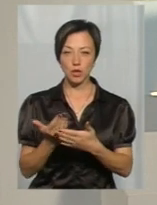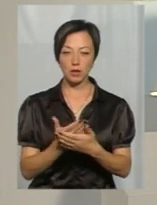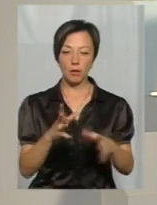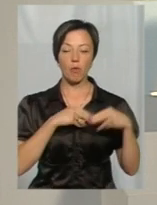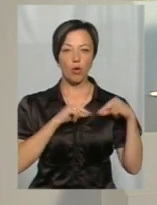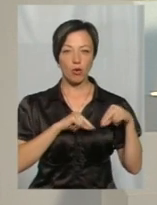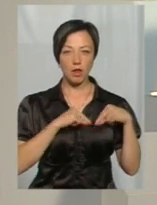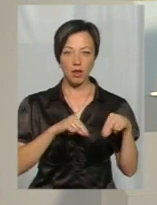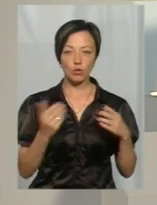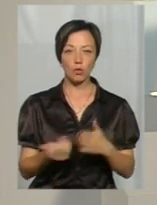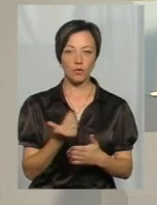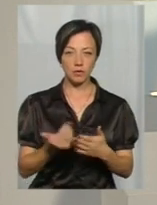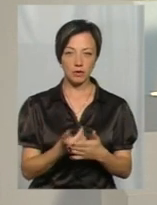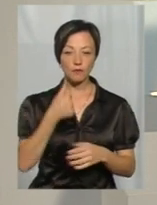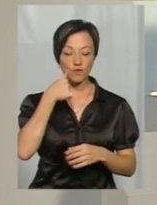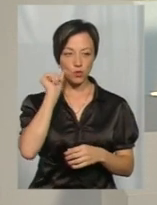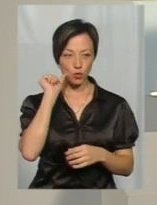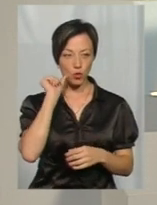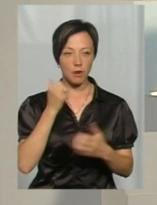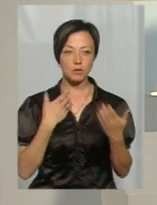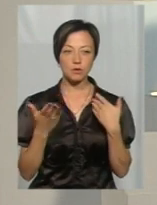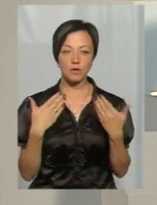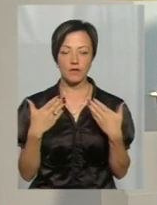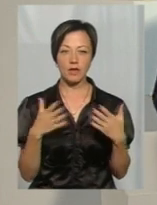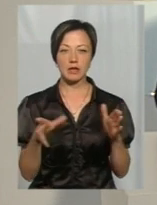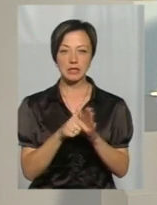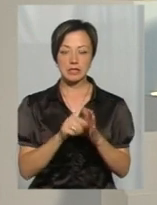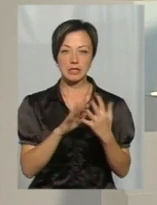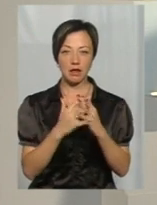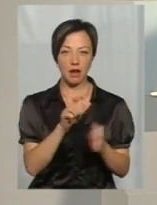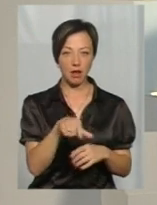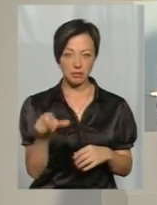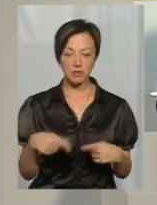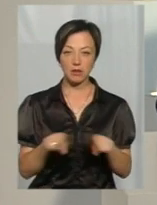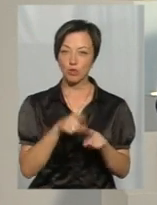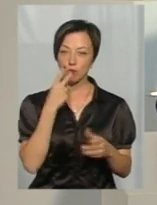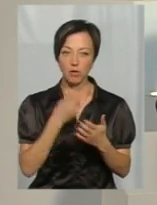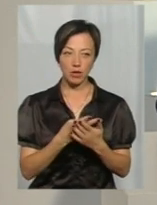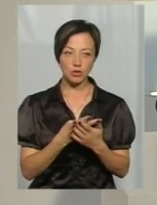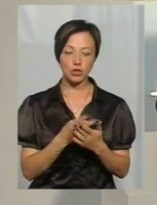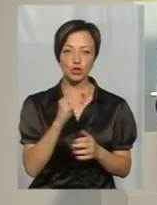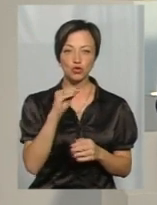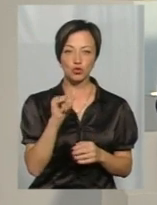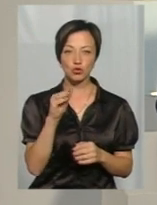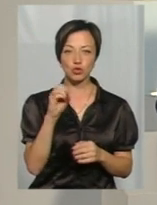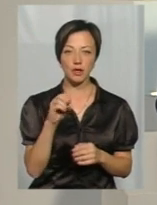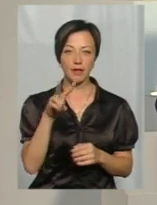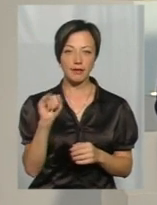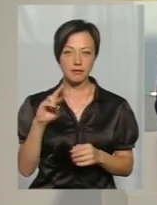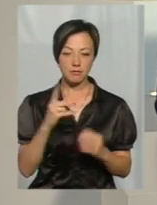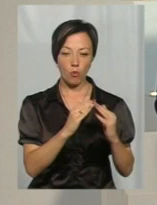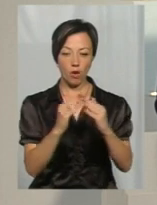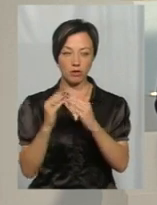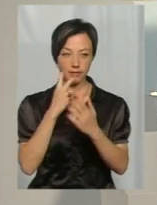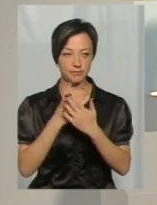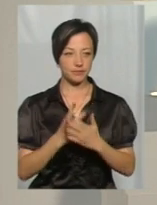колеги із бюро новин. Учора поспілкувалися із селянами і також бачили жужелець по хатах. Давайте